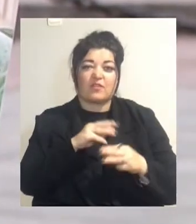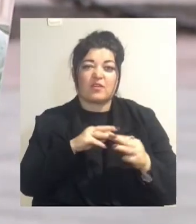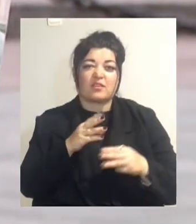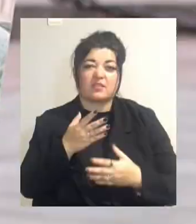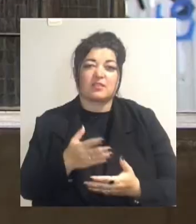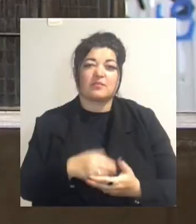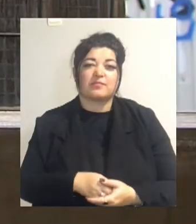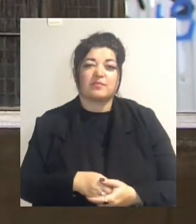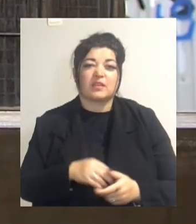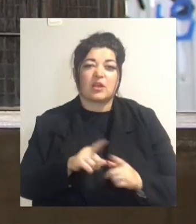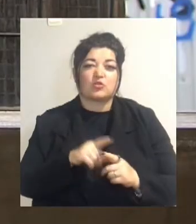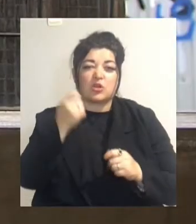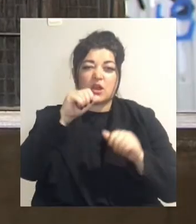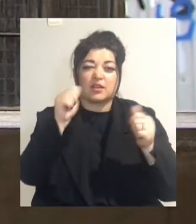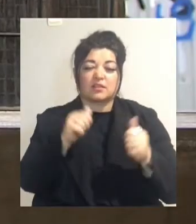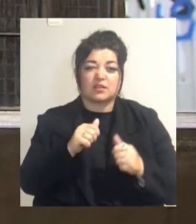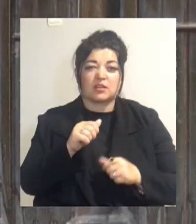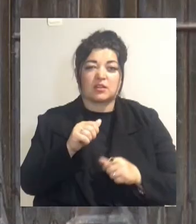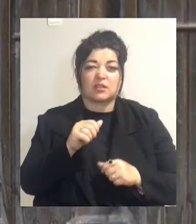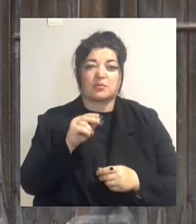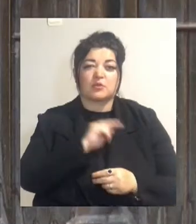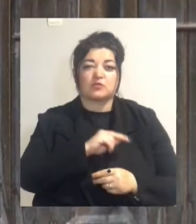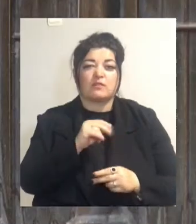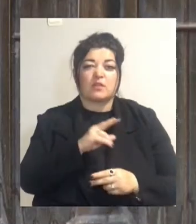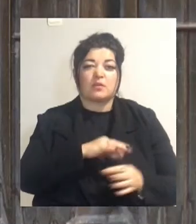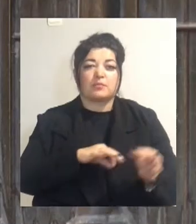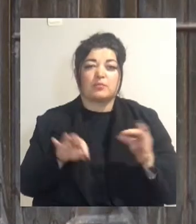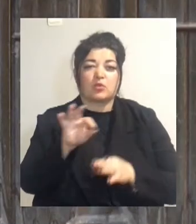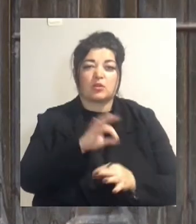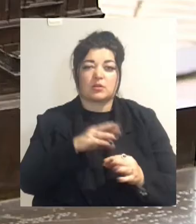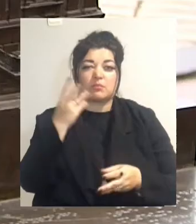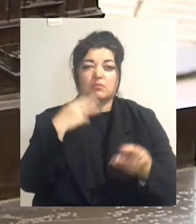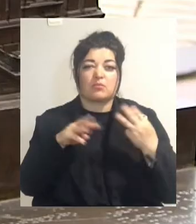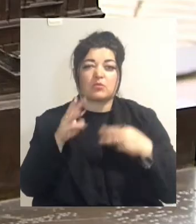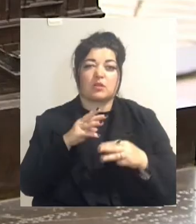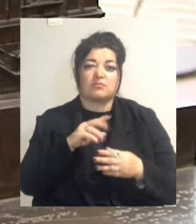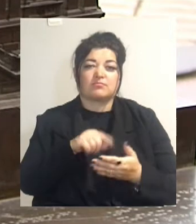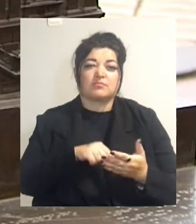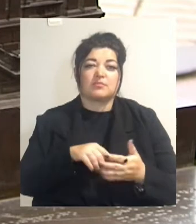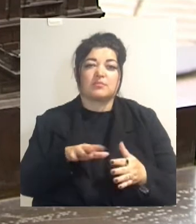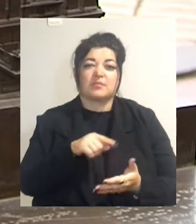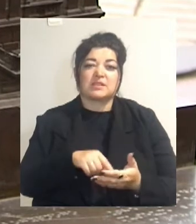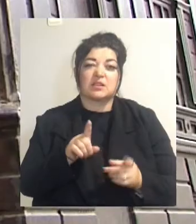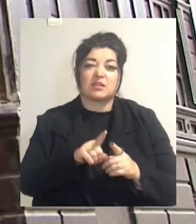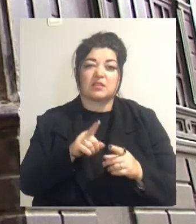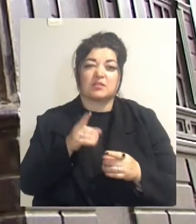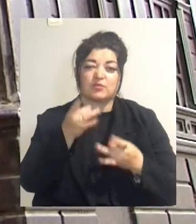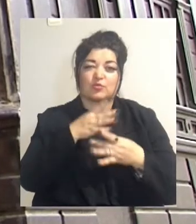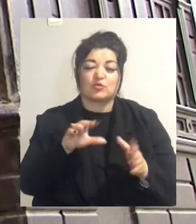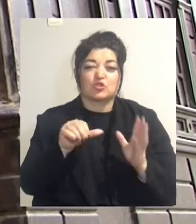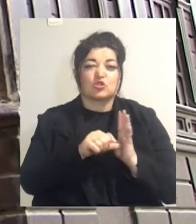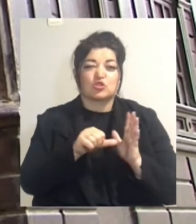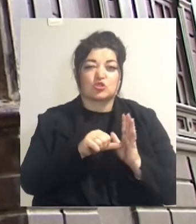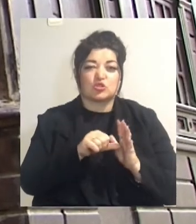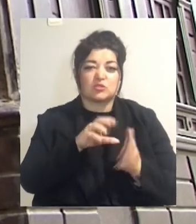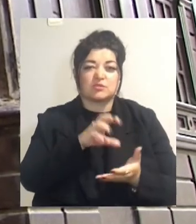Також архітектор працював над проєктом «Одеса на дотик» – моделями будівель міста. Таких бронзових скульптур в Одесі шість. Федір Бойцов